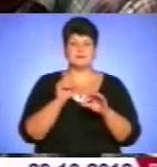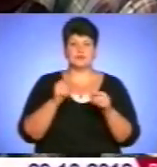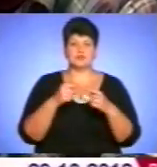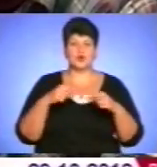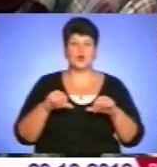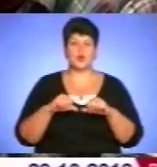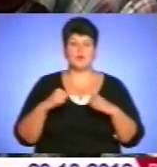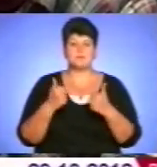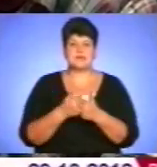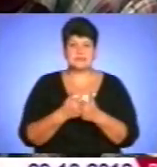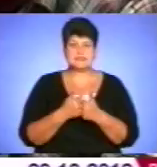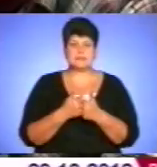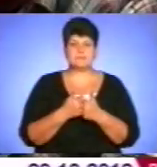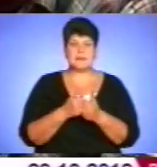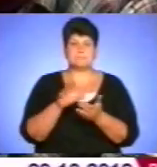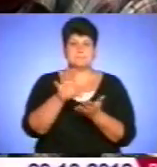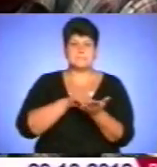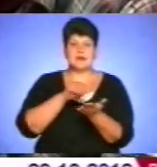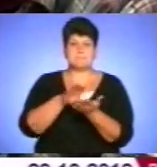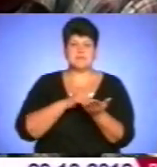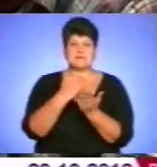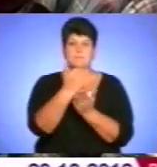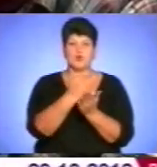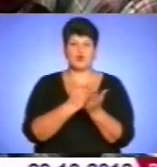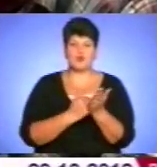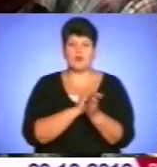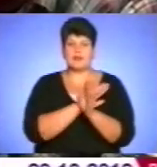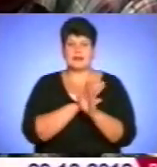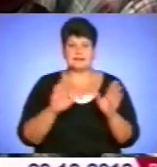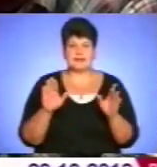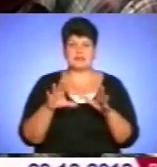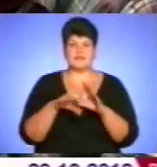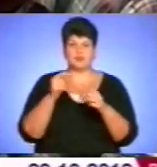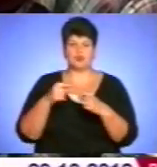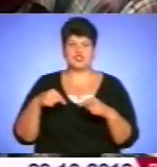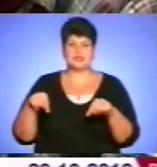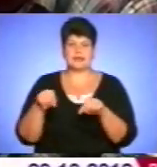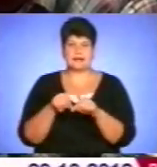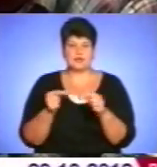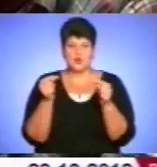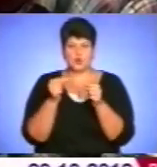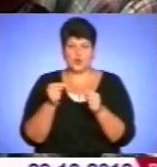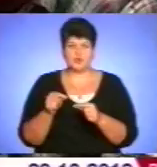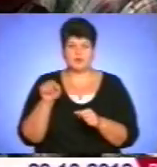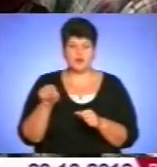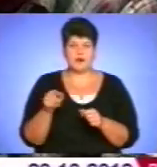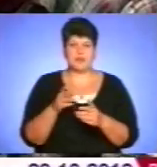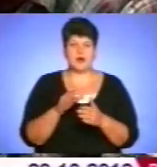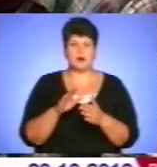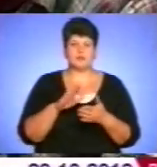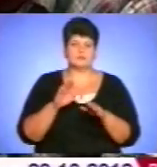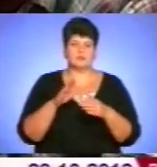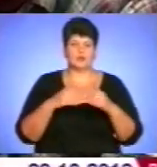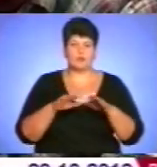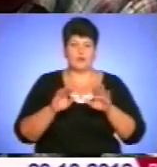переписували протоколи не на виборчій дільниці, тобто уточнювали його, а на колінах